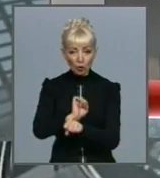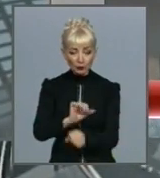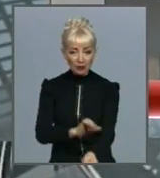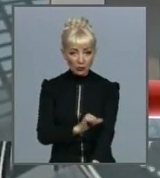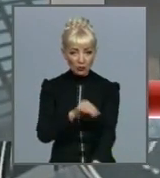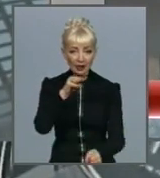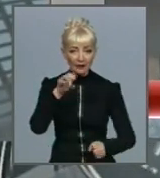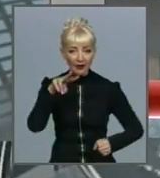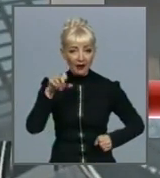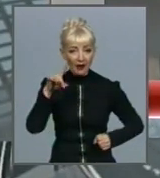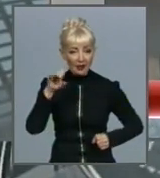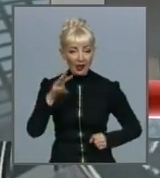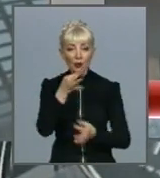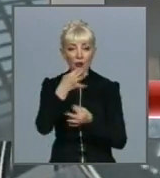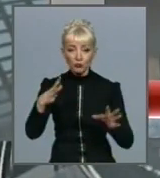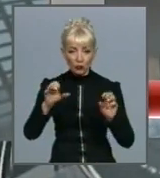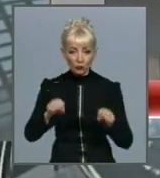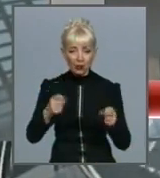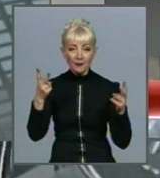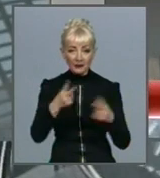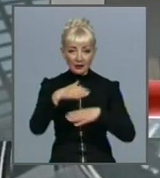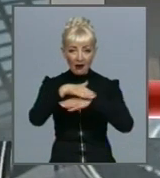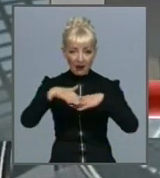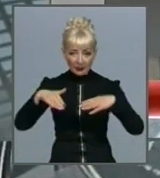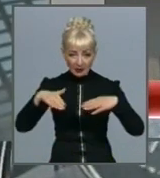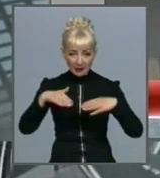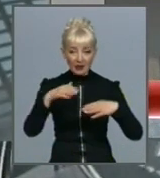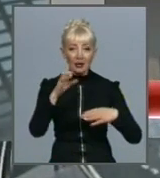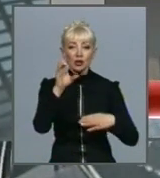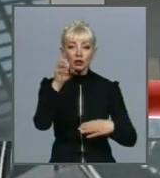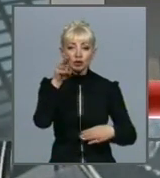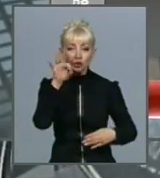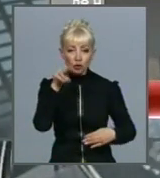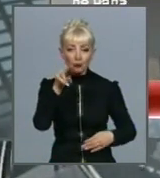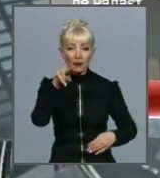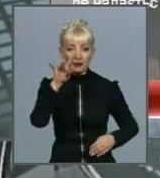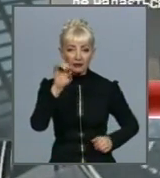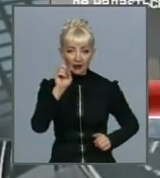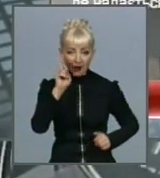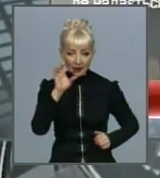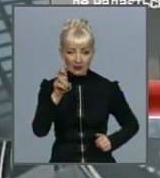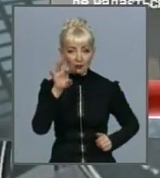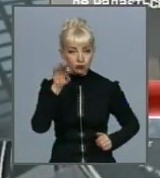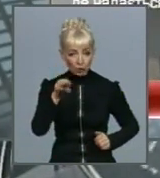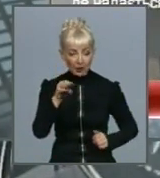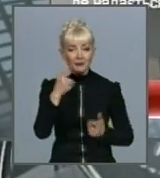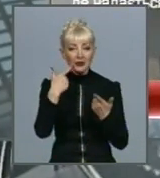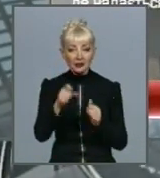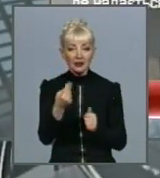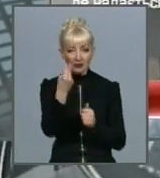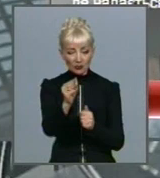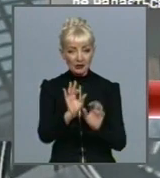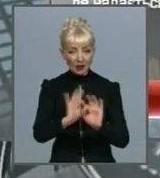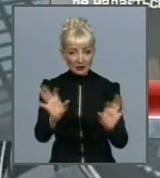Для цього необхідно зайти за адресою «Амперсант» «Стоп дракс бот», де надається інструкція, як виявляти адреси